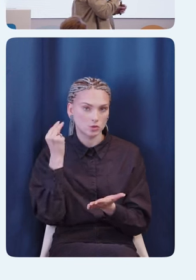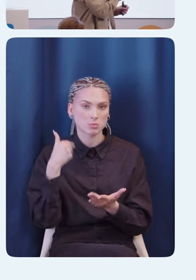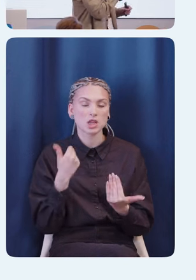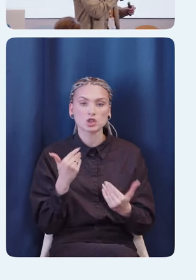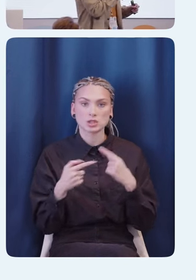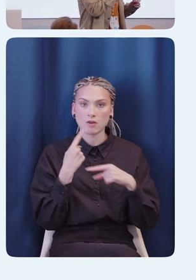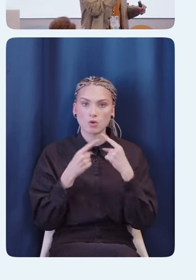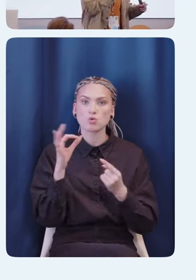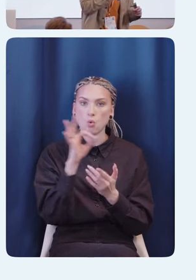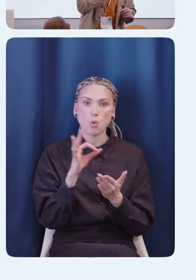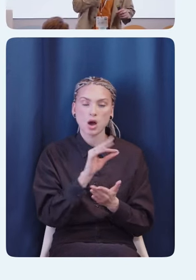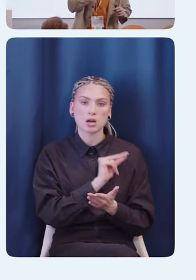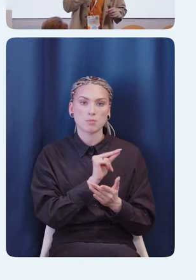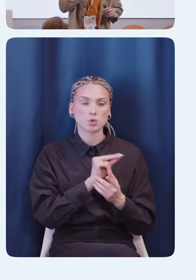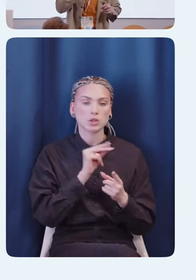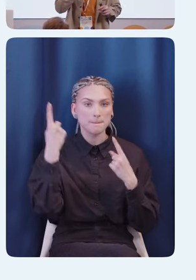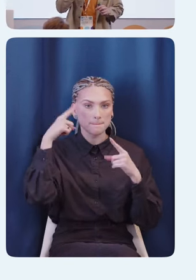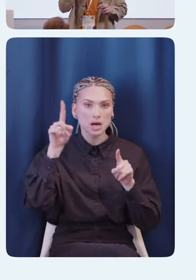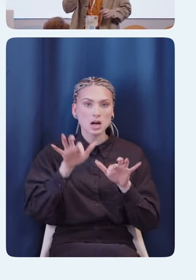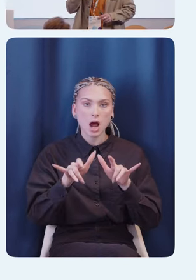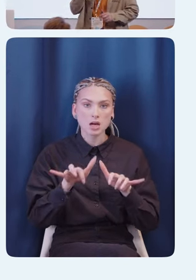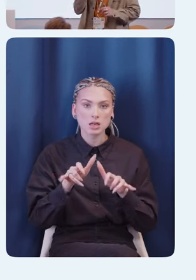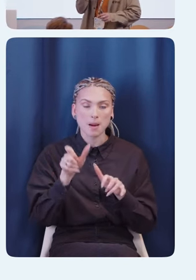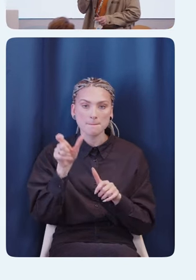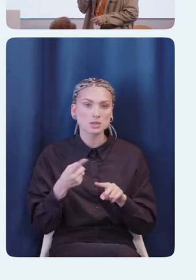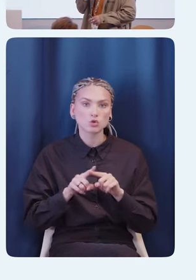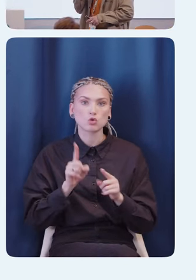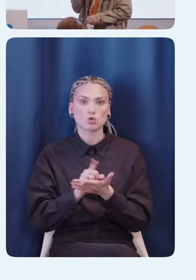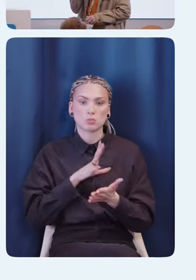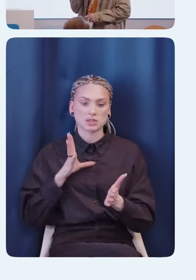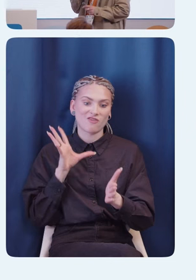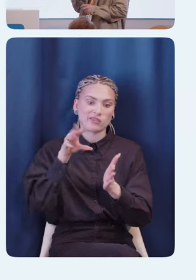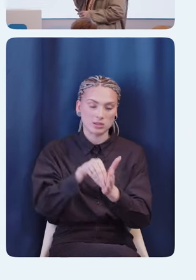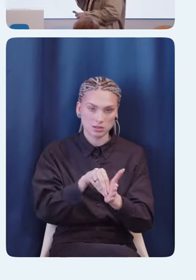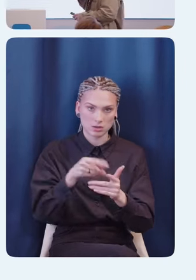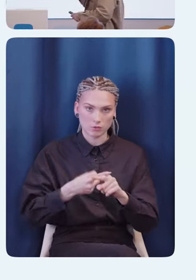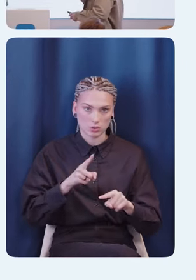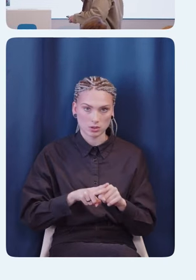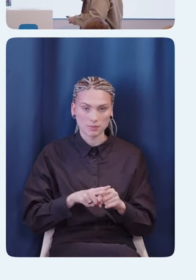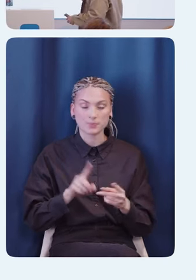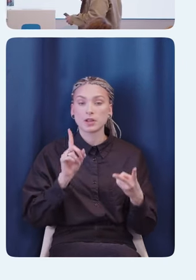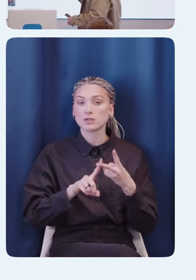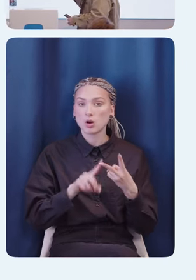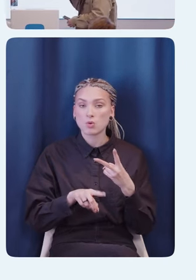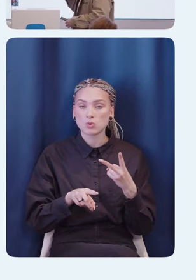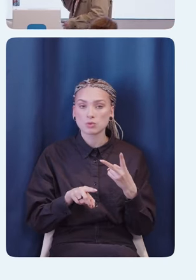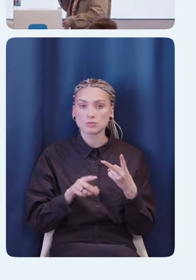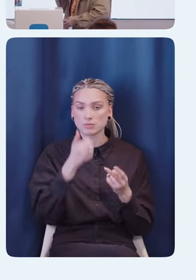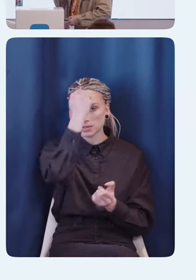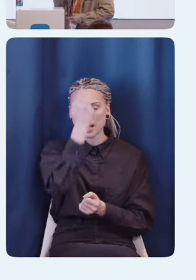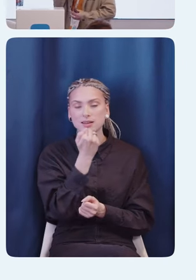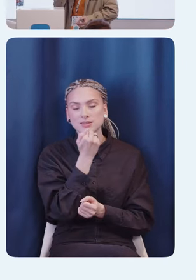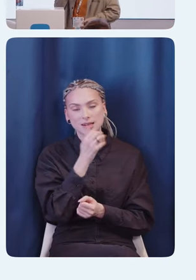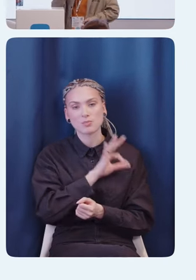работу программиста, когда он должен внедрить этот voiceover, не сам по себе voiceover. Второй момент. Благодарные